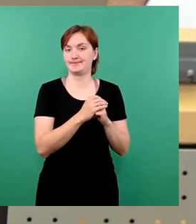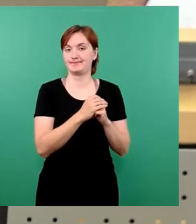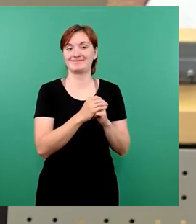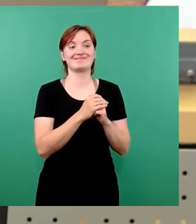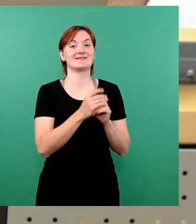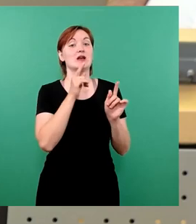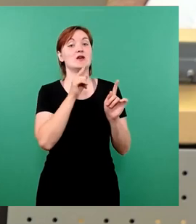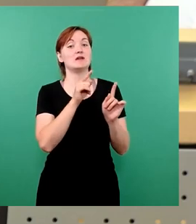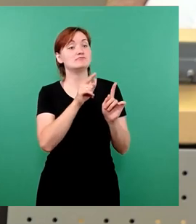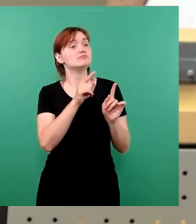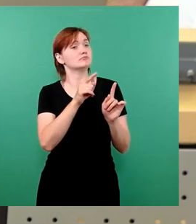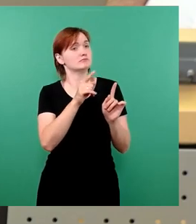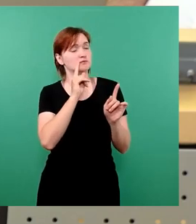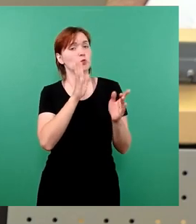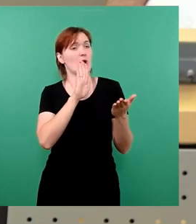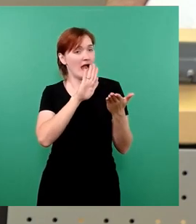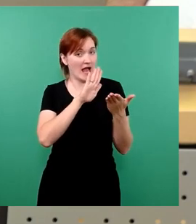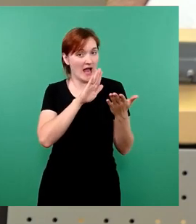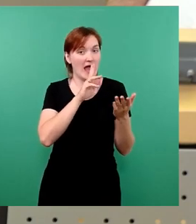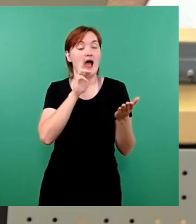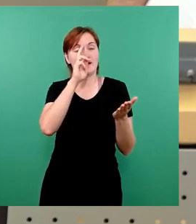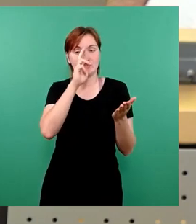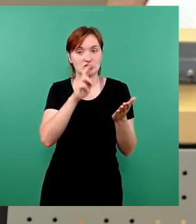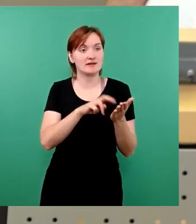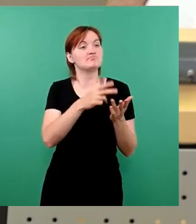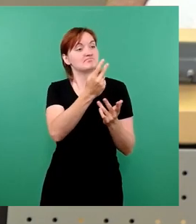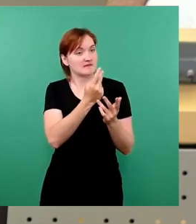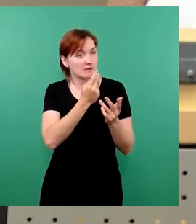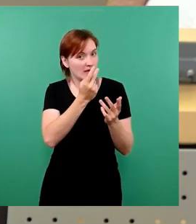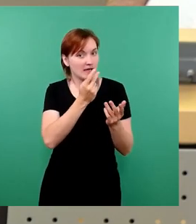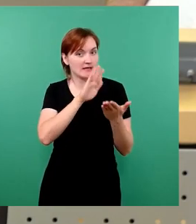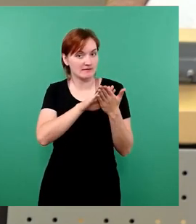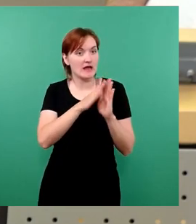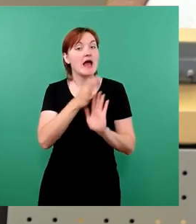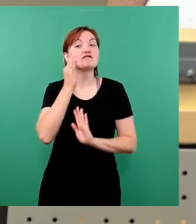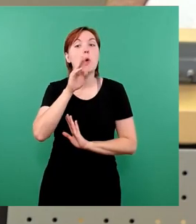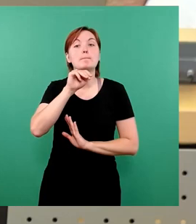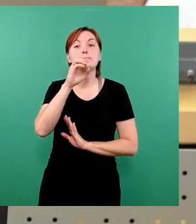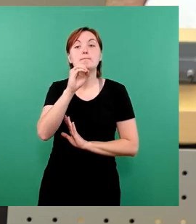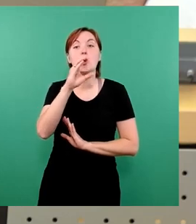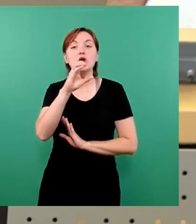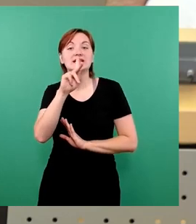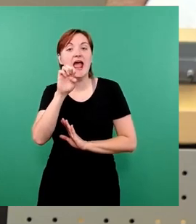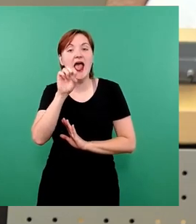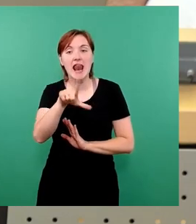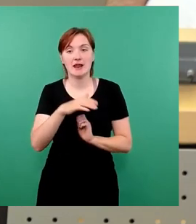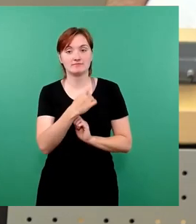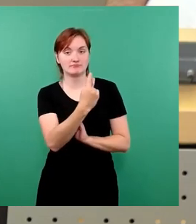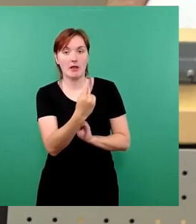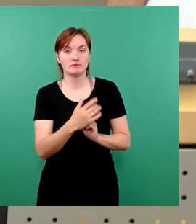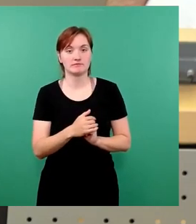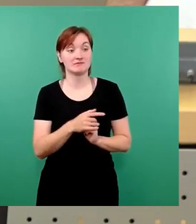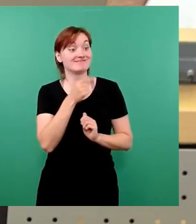Einvernehmen, Sie und ich, gemeinschaftlich beschlossen. Und die heißt Frau Möckel. Und die